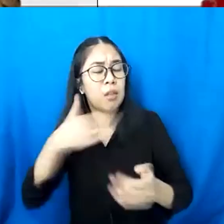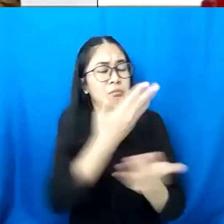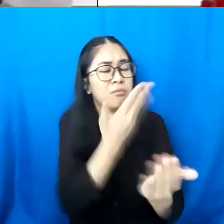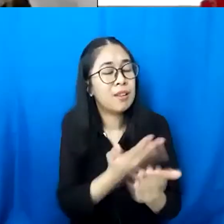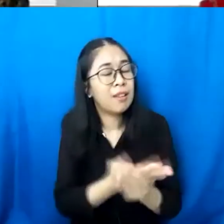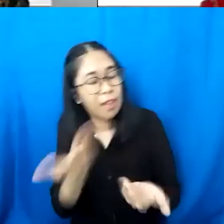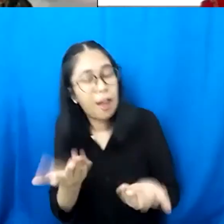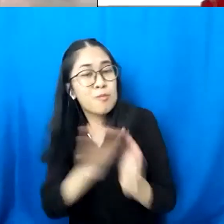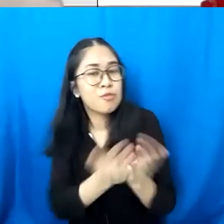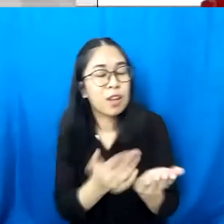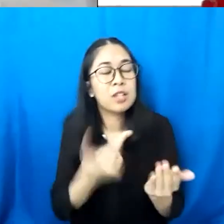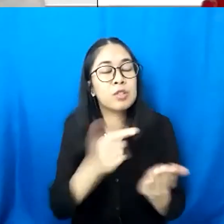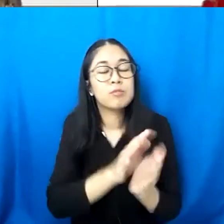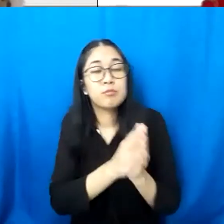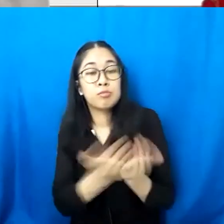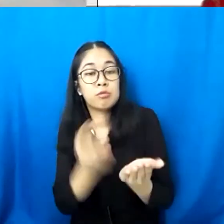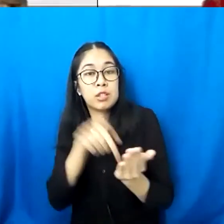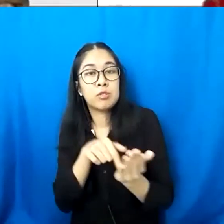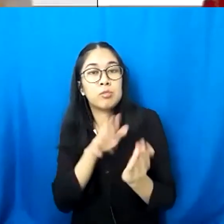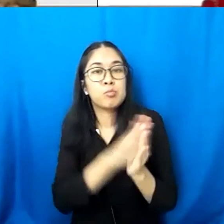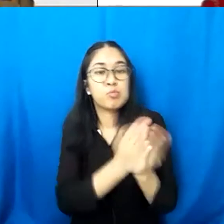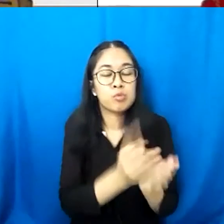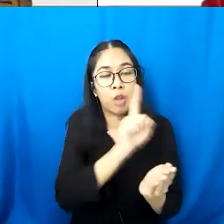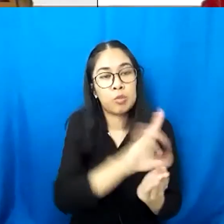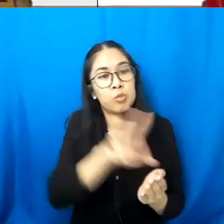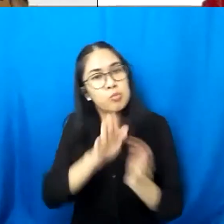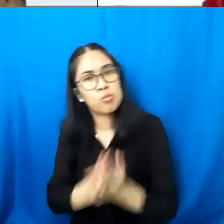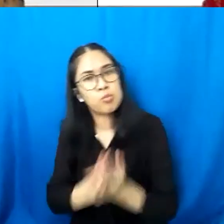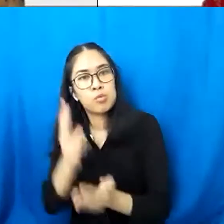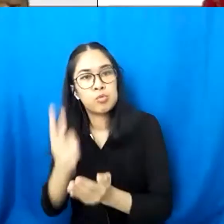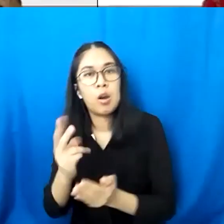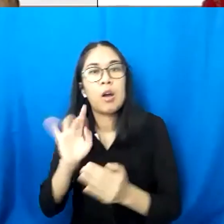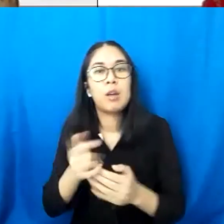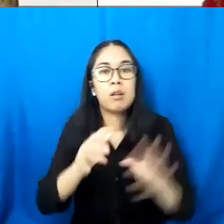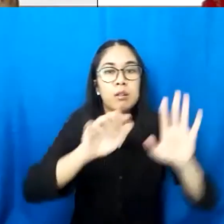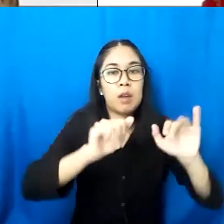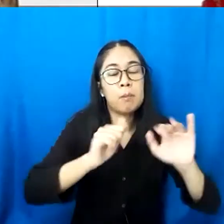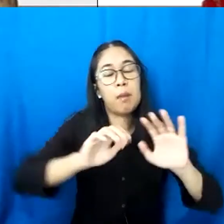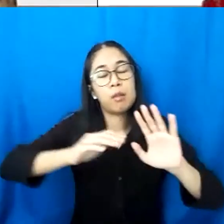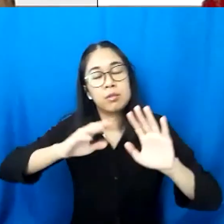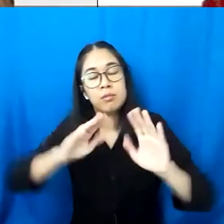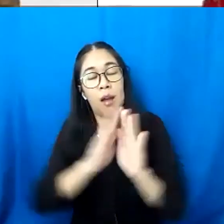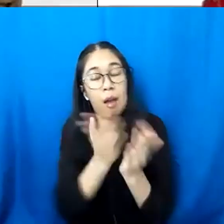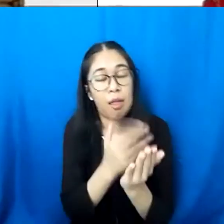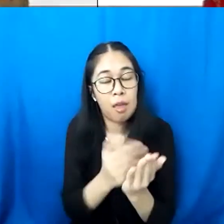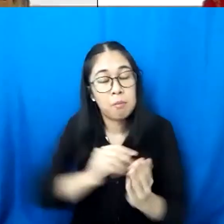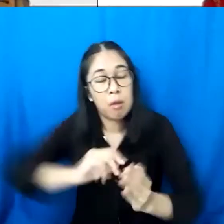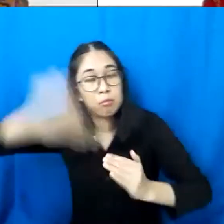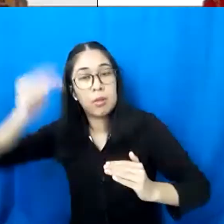sektoral buku buku satu buku dua itu di atas 60 salaman kemudian 27